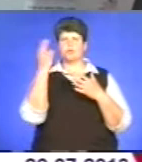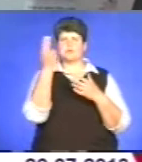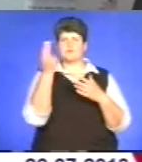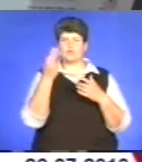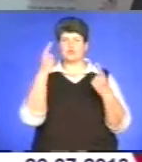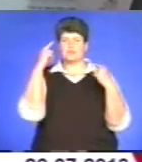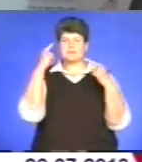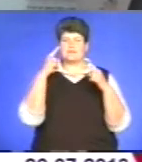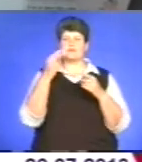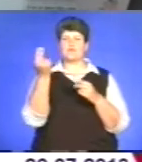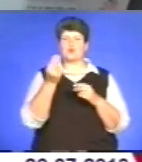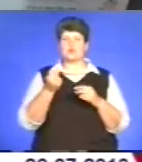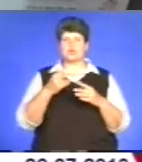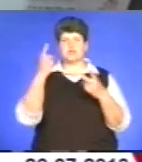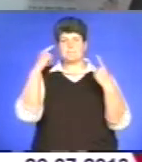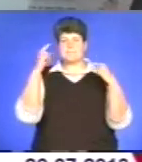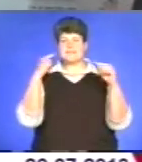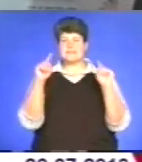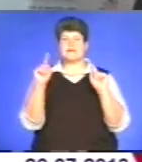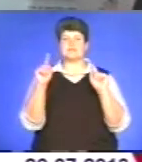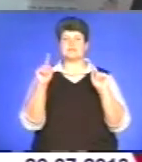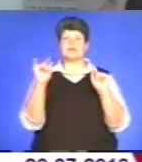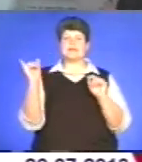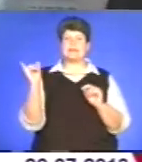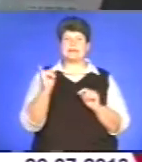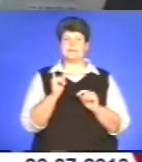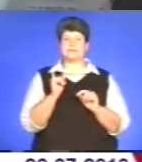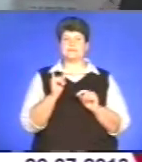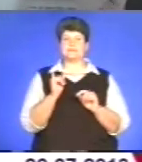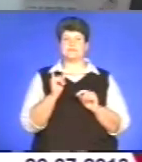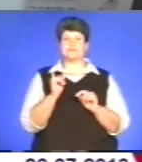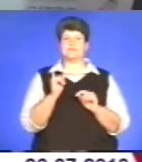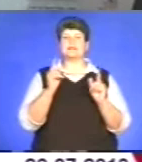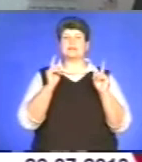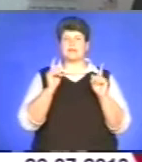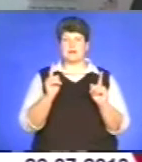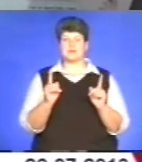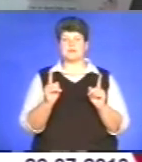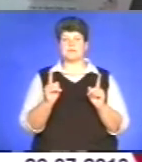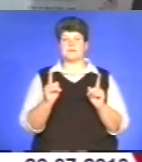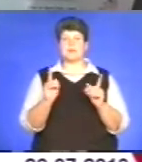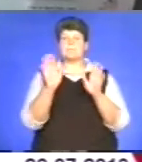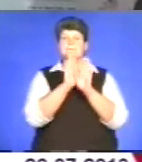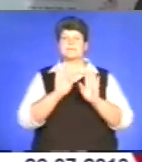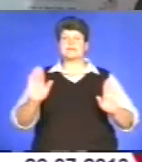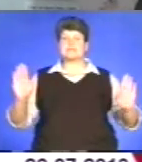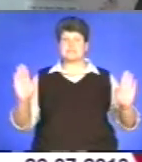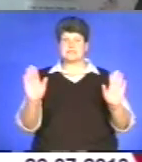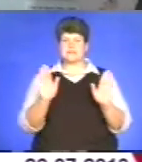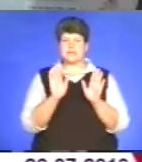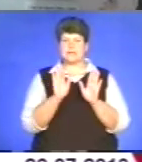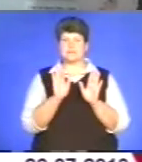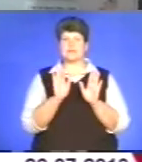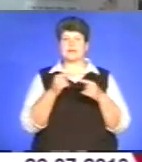мистецтва, і художнього мистецтва, і навіть пісні, інші